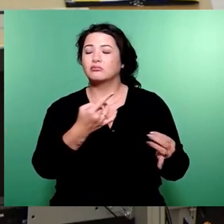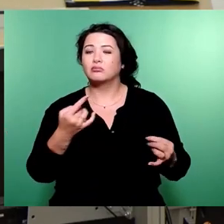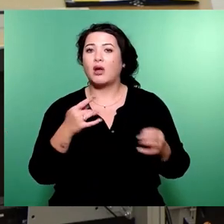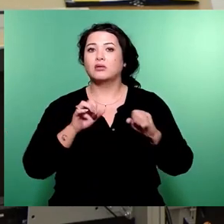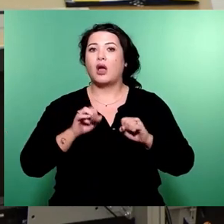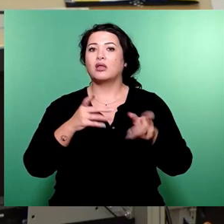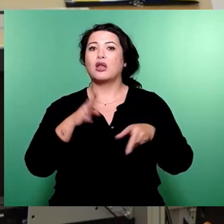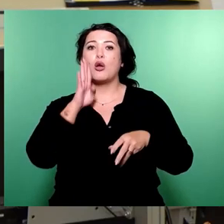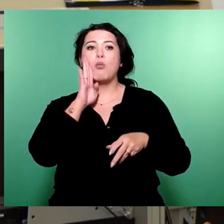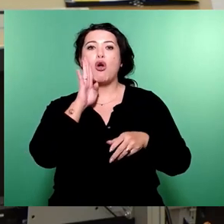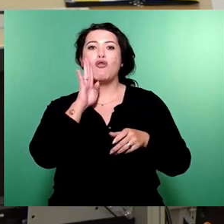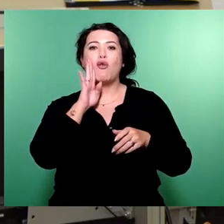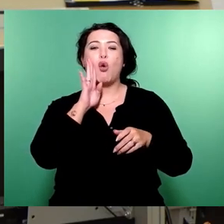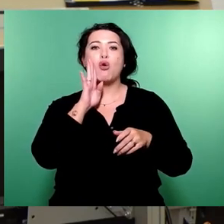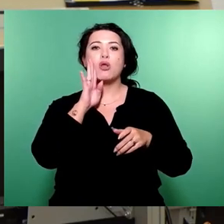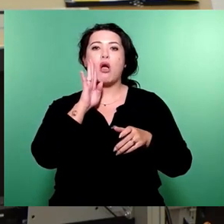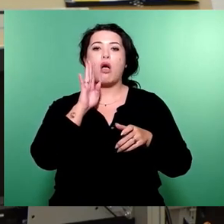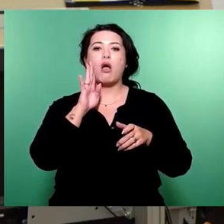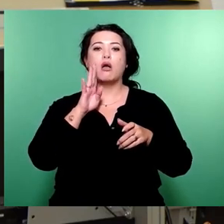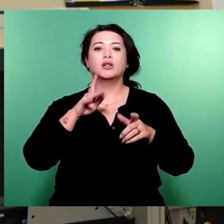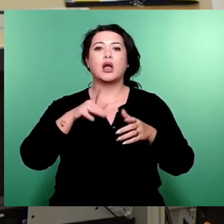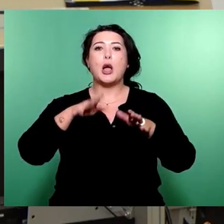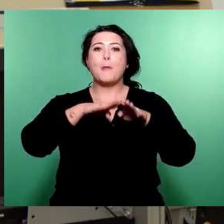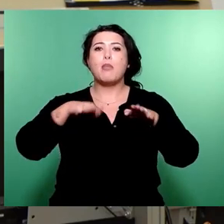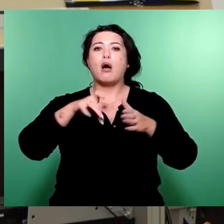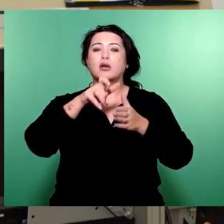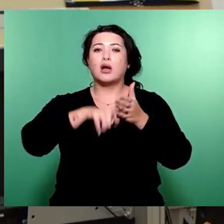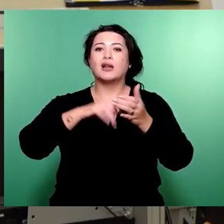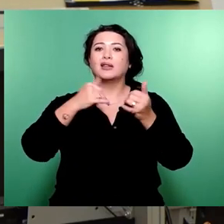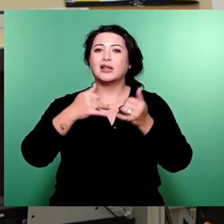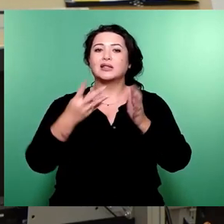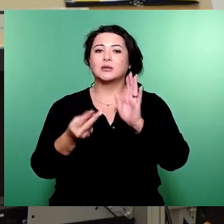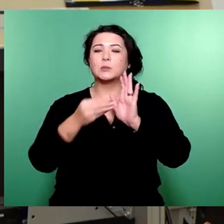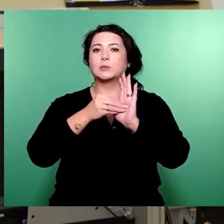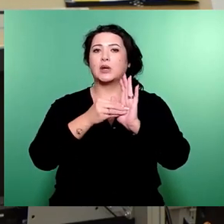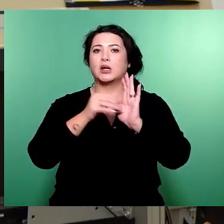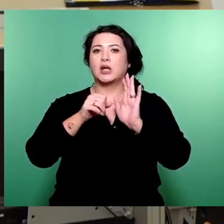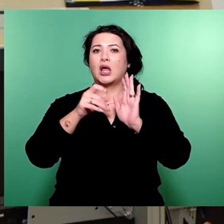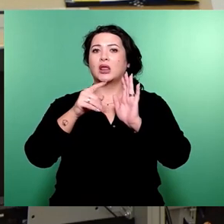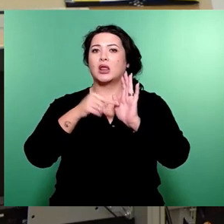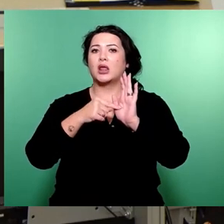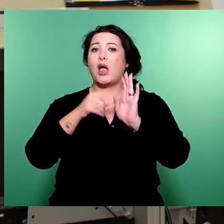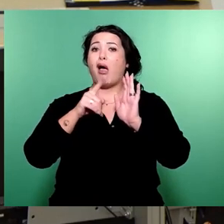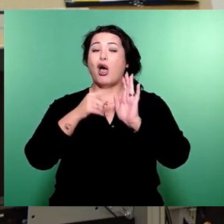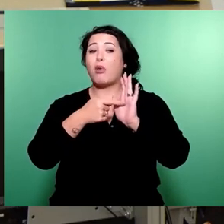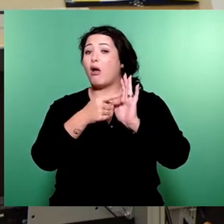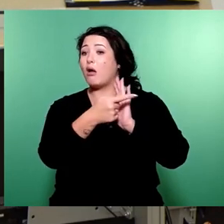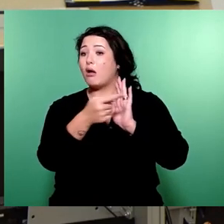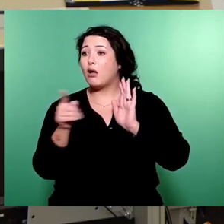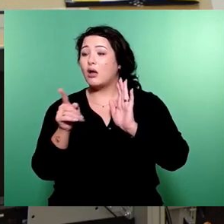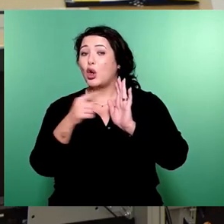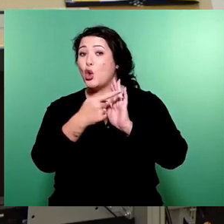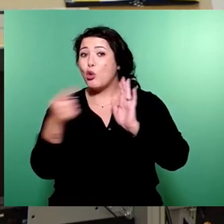die Bewohnerparkkarte neuerdings in der Kommune mit einer Gebühr versehen. Sie sind aber mitnichten frei, überall Parkplätze zu vermieten.